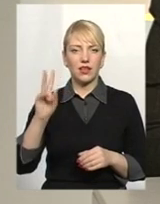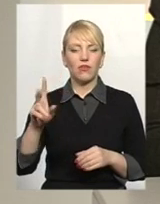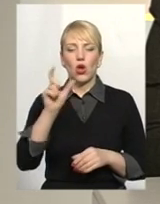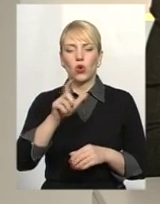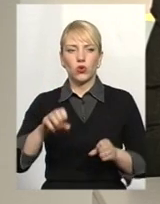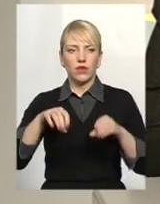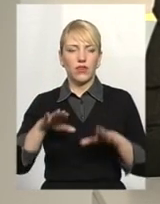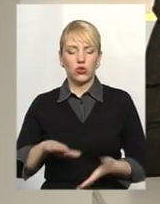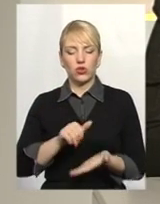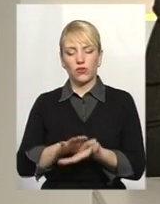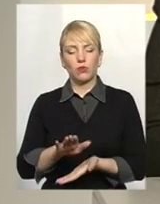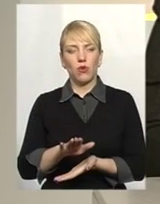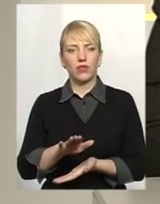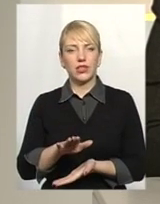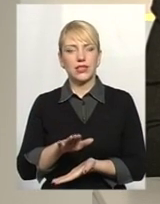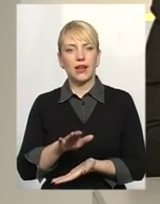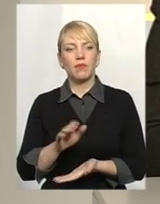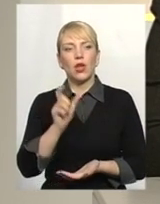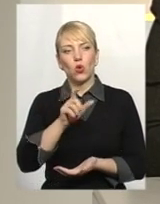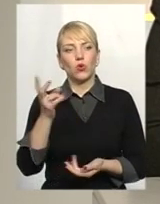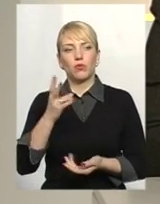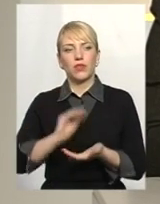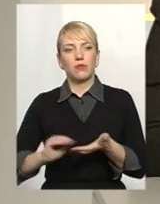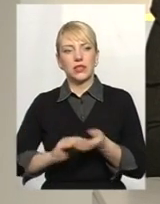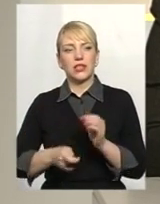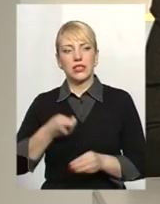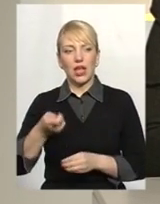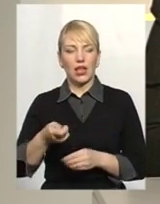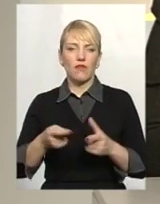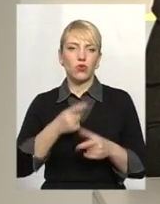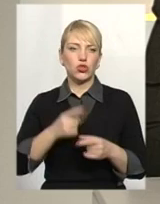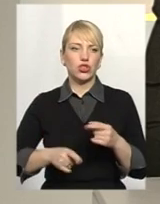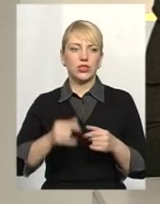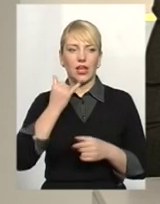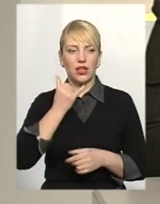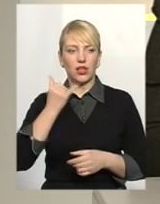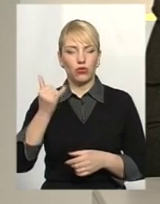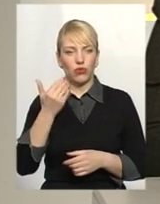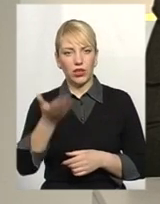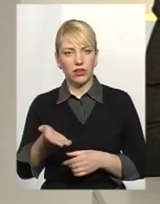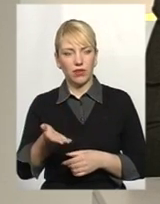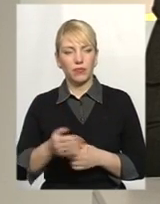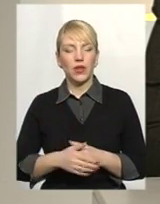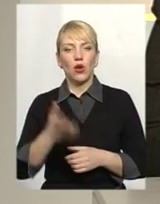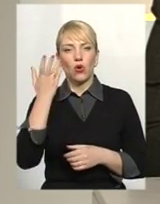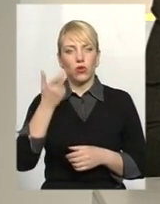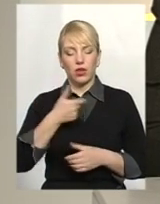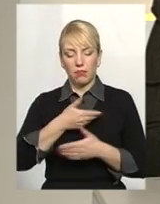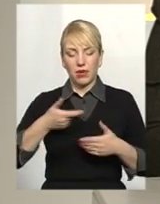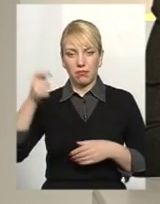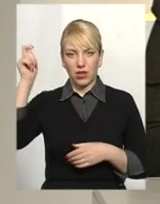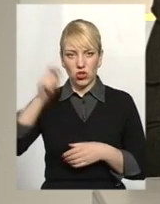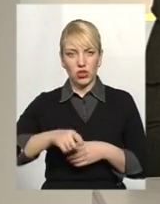таки вирішують відмовитися. Вони повинні написати заяву чи зателефонувати вам? Коли ми приїжджаємо